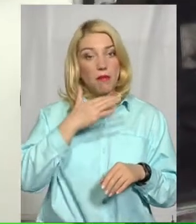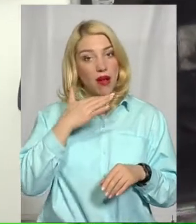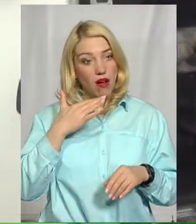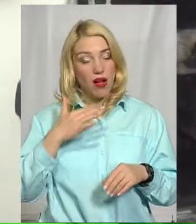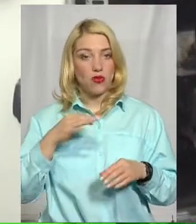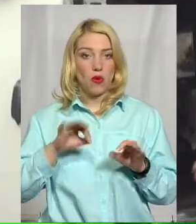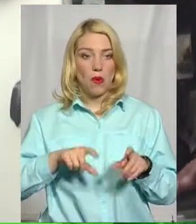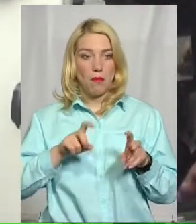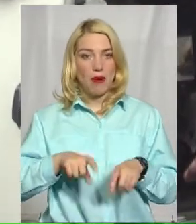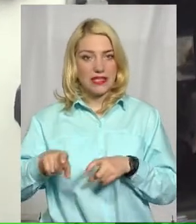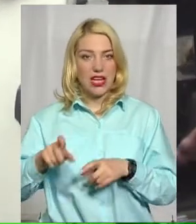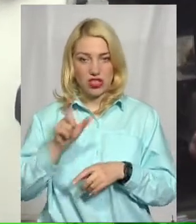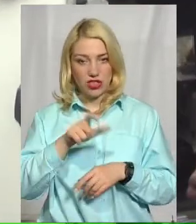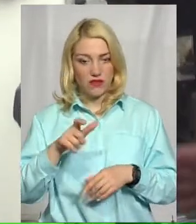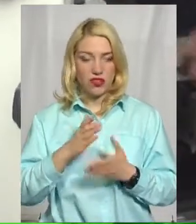Взагалі немає.